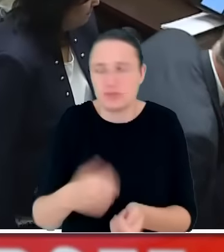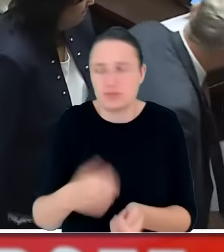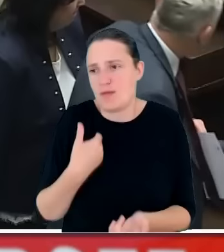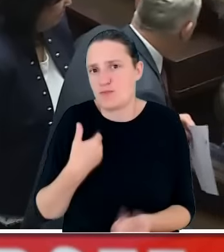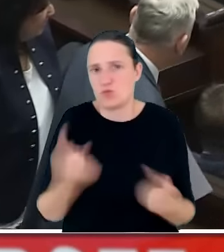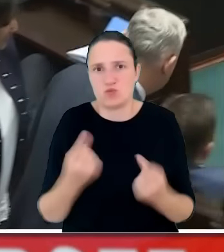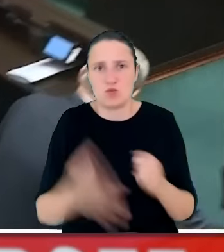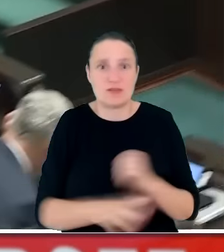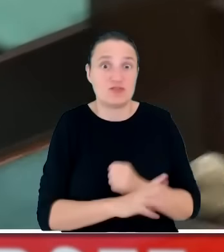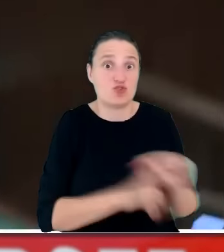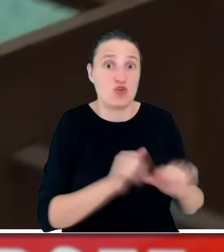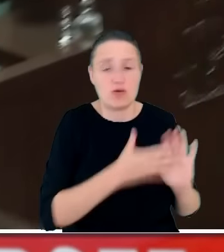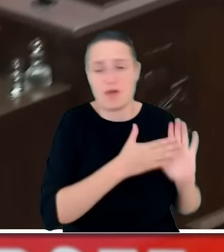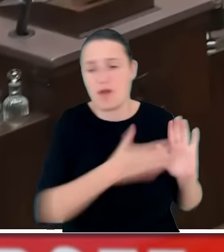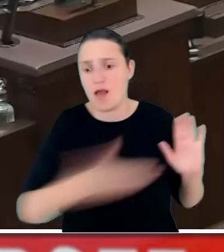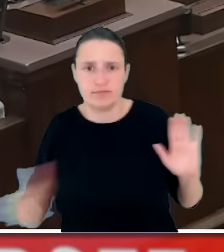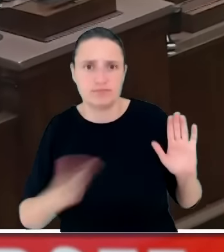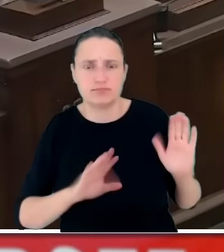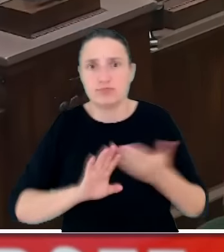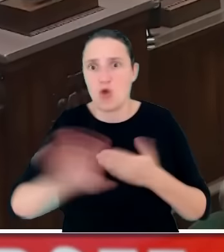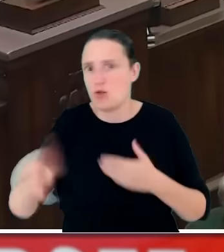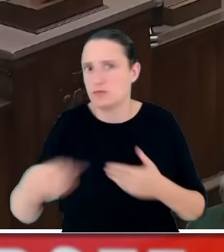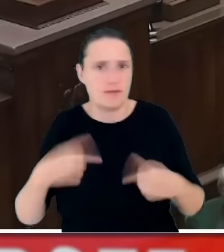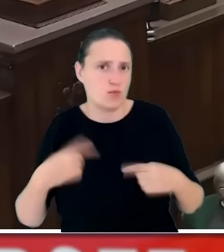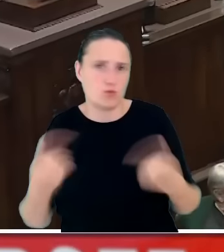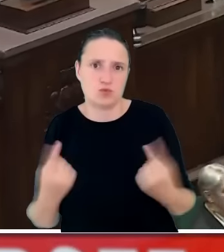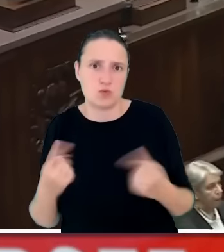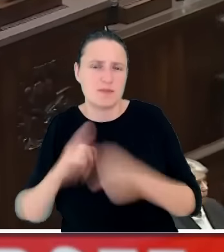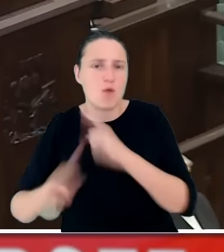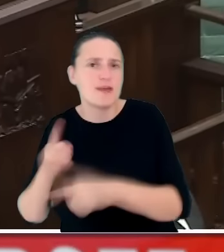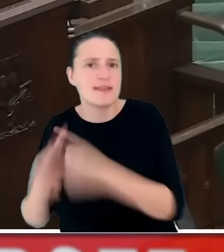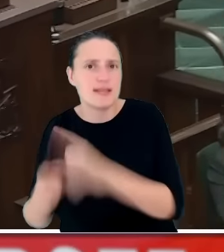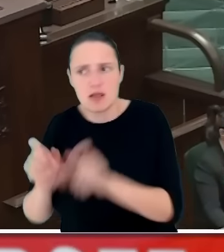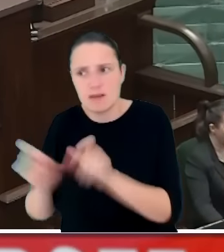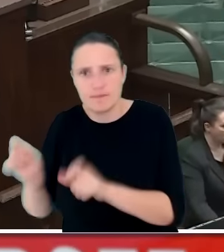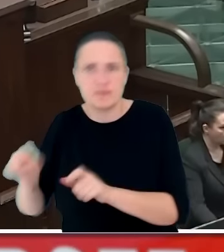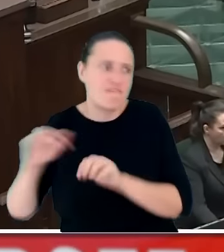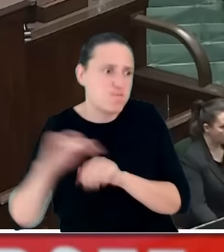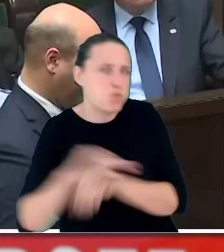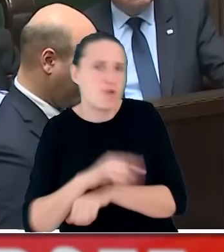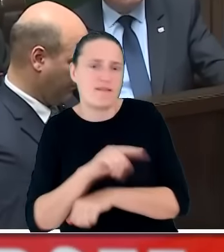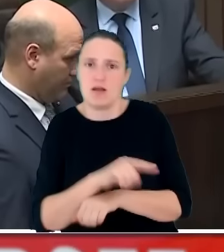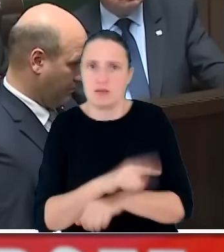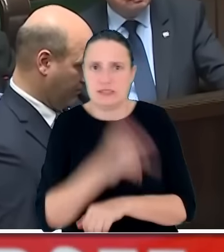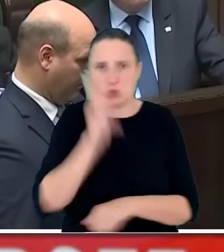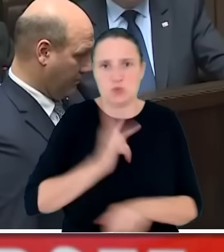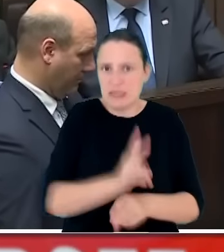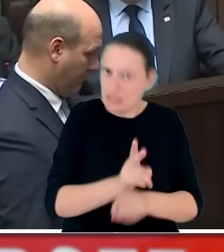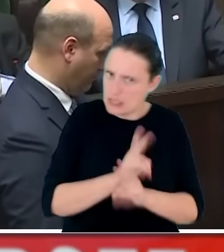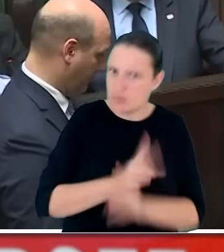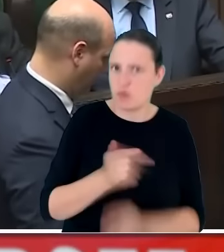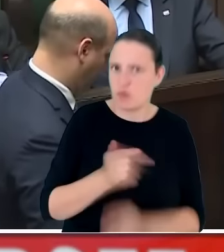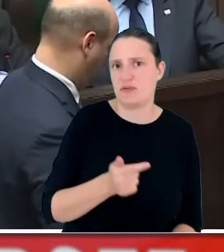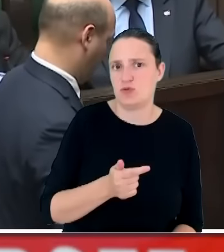politycy starali się tak wpływać na, co by nie było, instytucję niezależną, gdzie są przedstawiciele